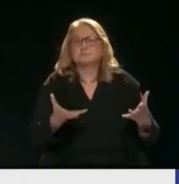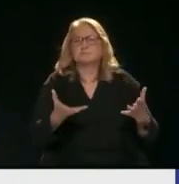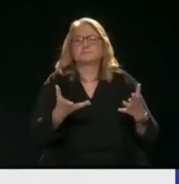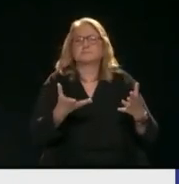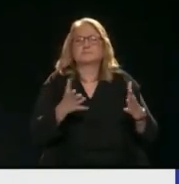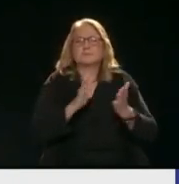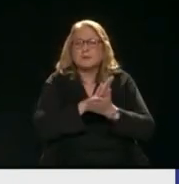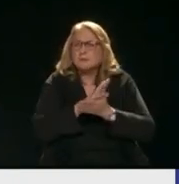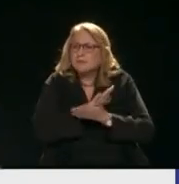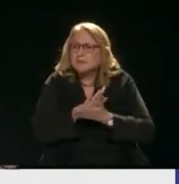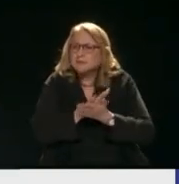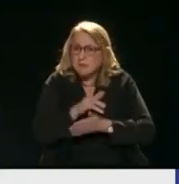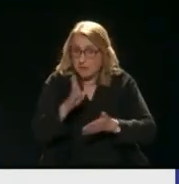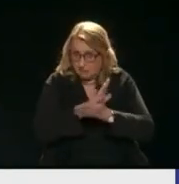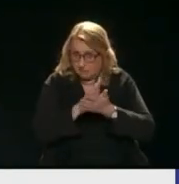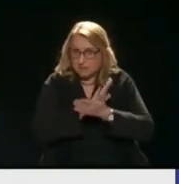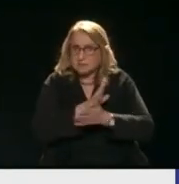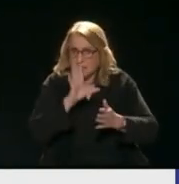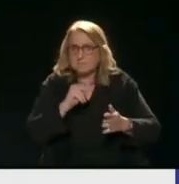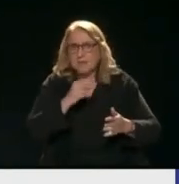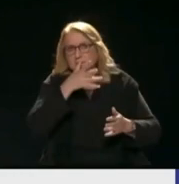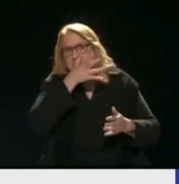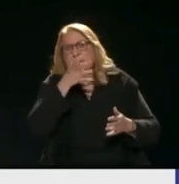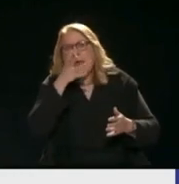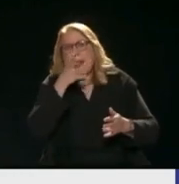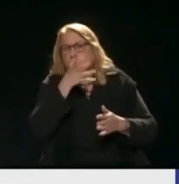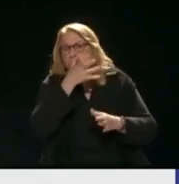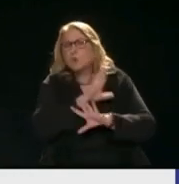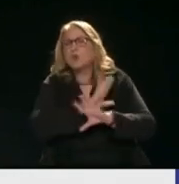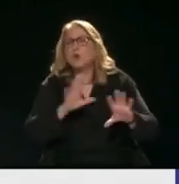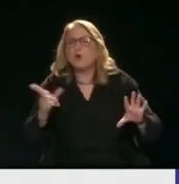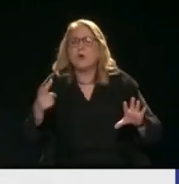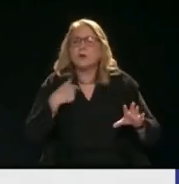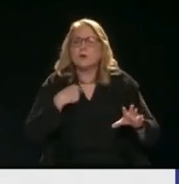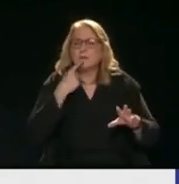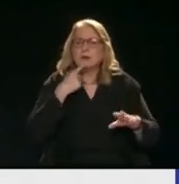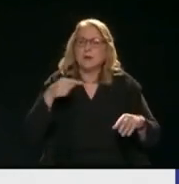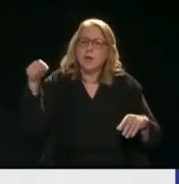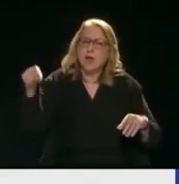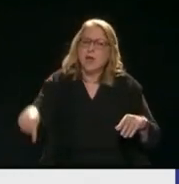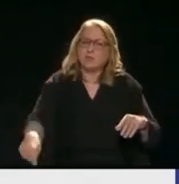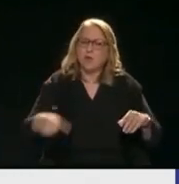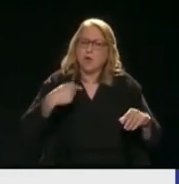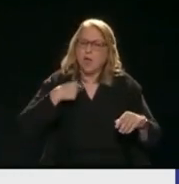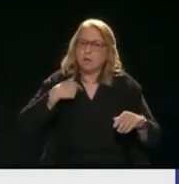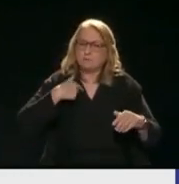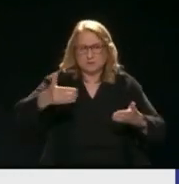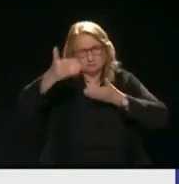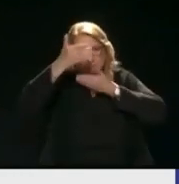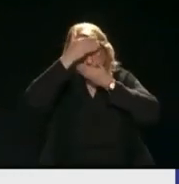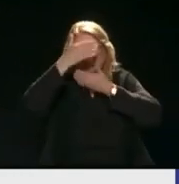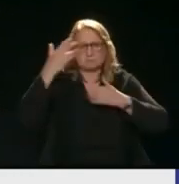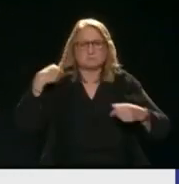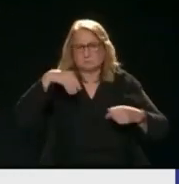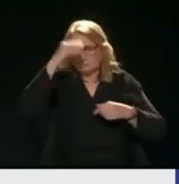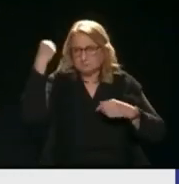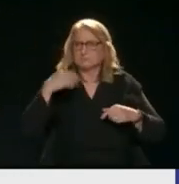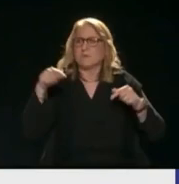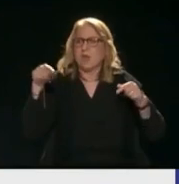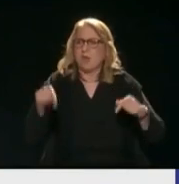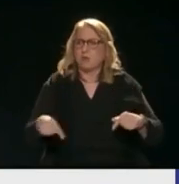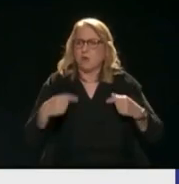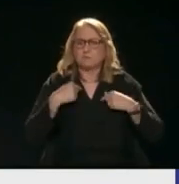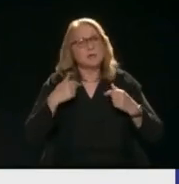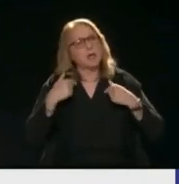της θρησκείας Και έχουμε και οι Έλληνες εδώ που είναι έτσι Και να σου λέει εμείς εδώ θα βάλουμε σαρία Και θα κάνουμε ό,τι γουστάνουμε Και εμείς τους κοιτάμε γιατί είμαστε